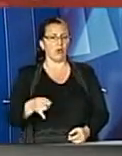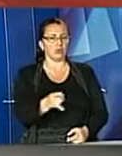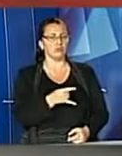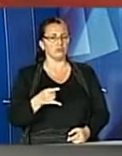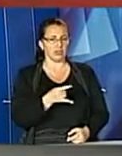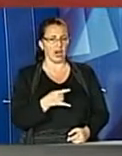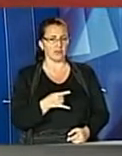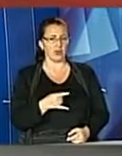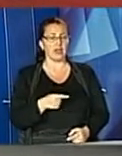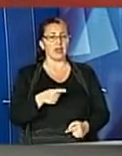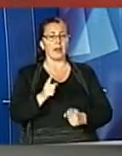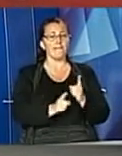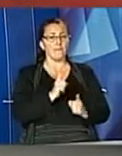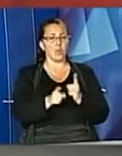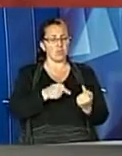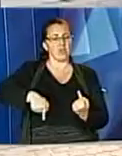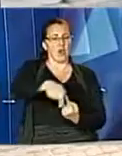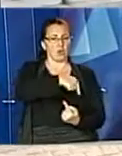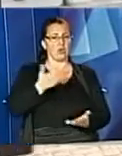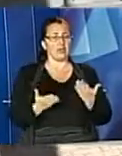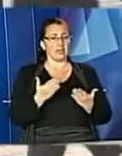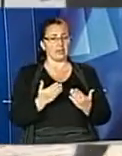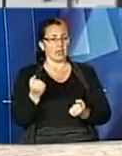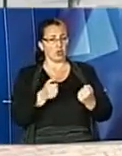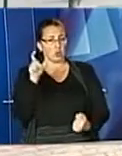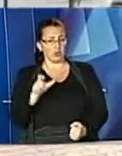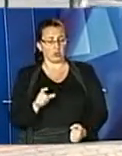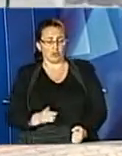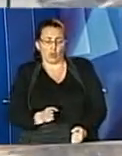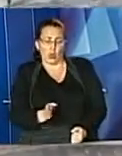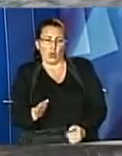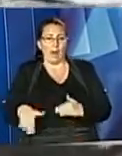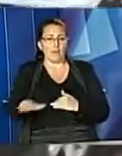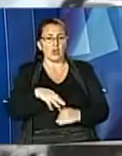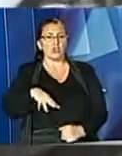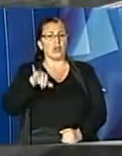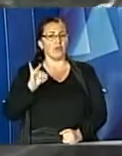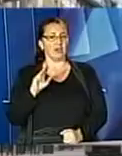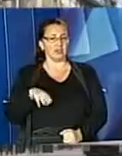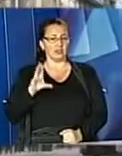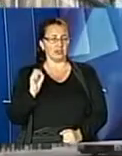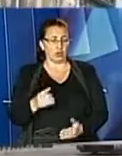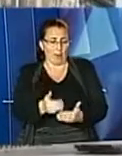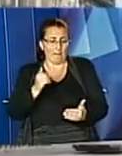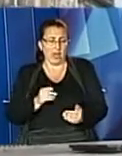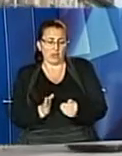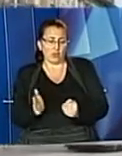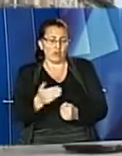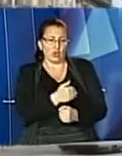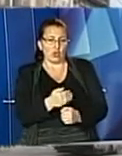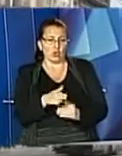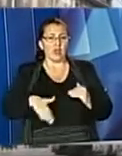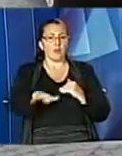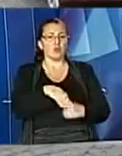поміняли напрямок руху. Якщо водій рухатиметься від площі митної напрямку вулиці Франка, то перед поворотом на площу Соборну